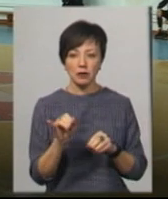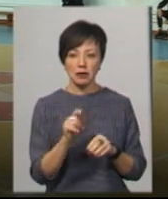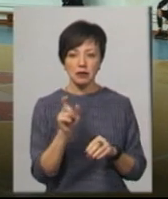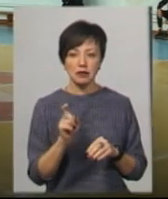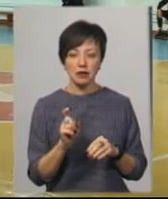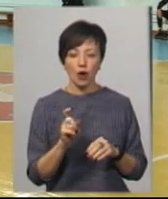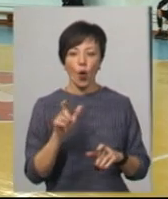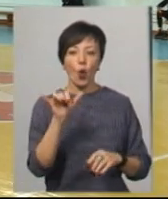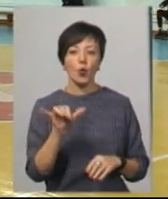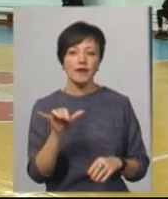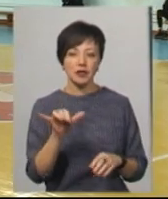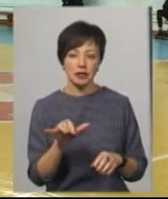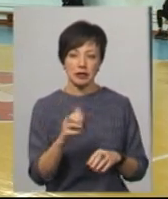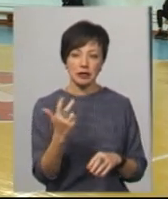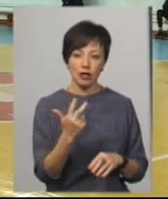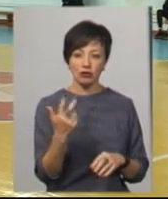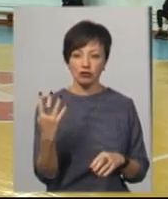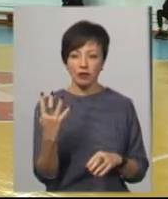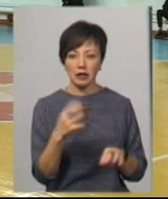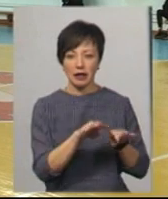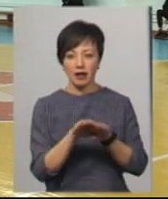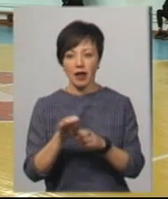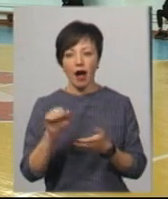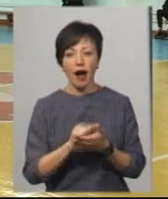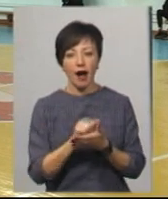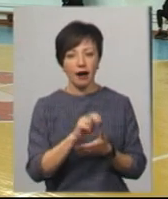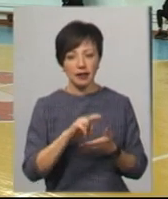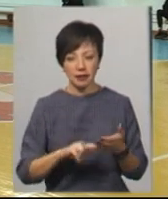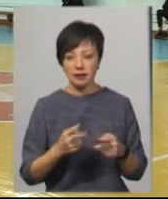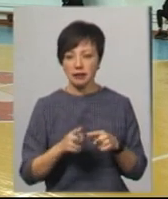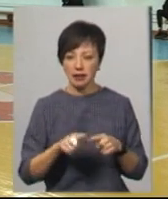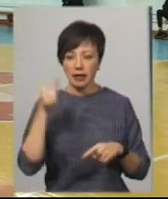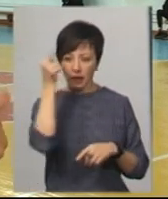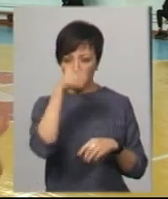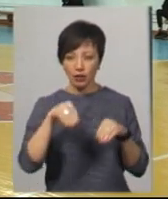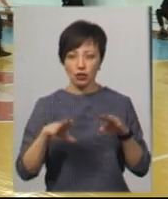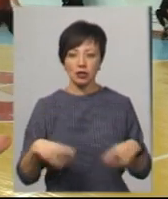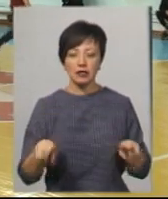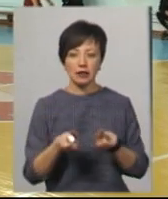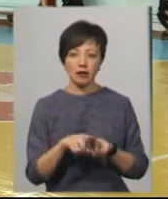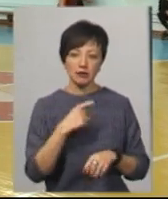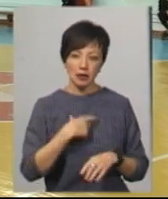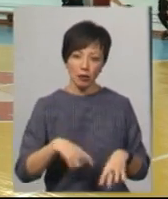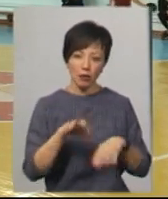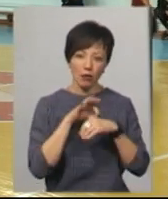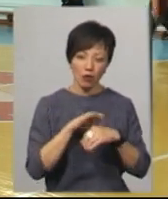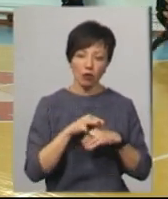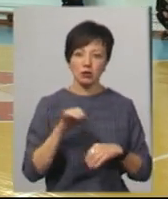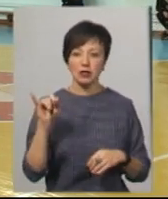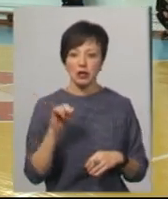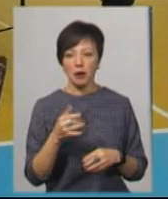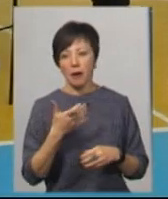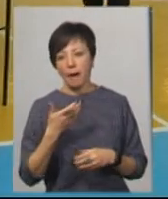університетами, третого-чвертого рівня акредитації, але цей рік вирішили так, що вони повинні в себе проводити, а